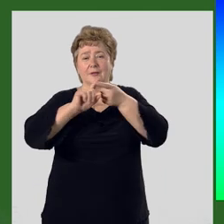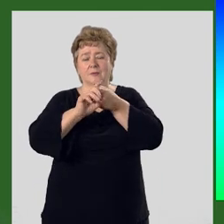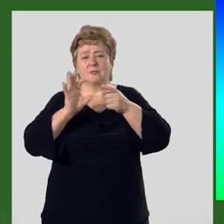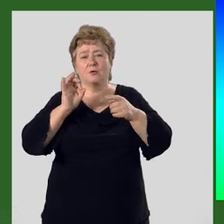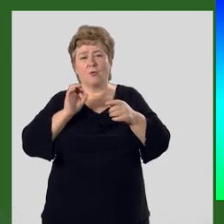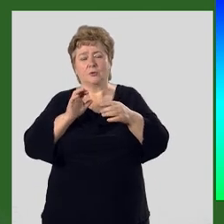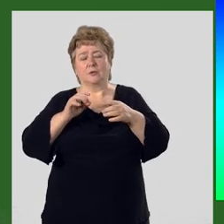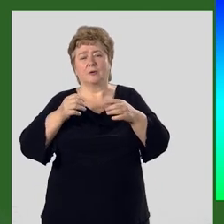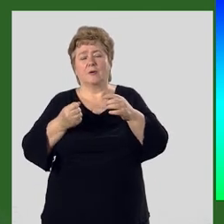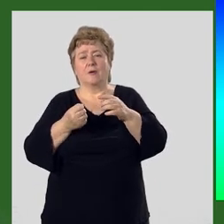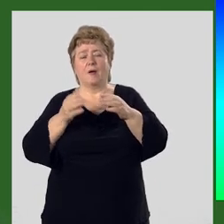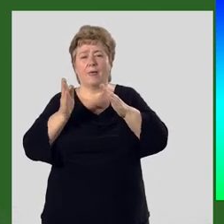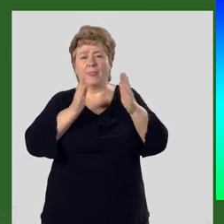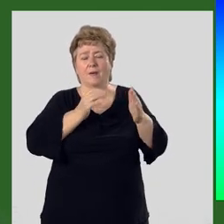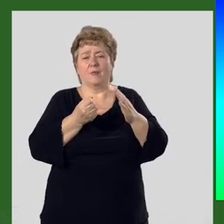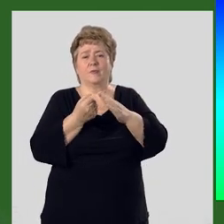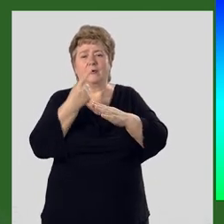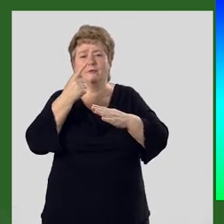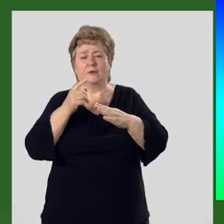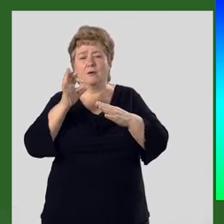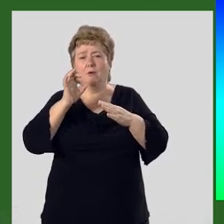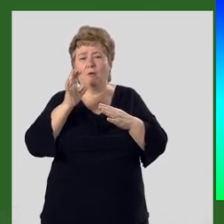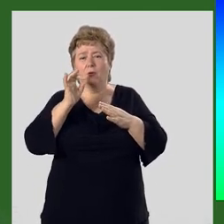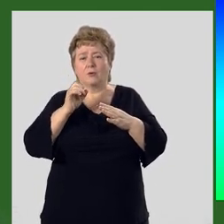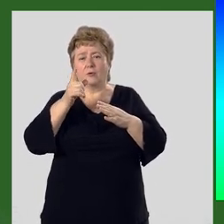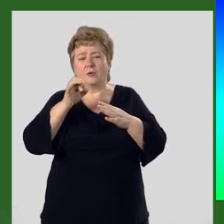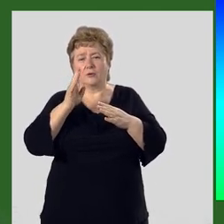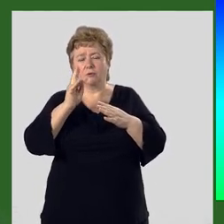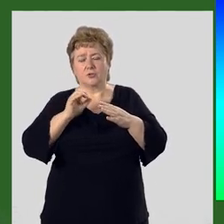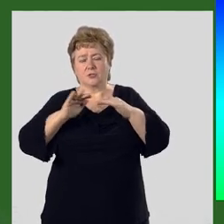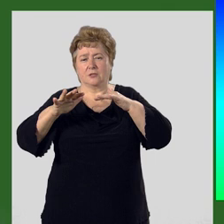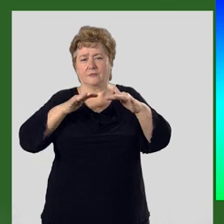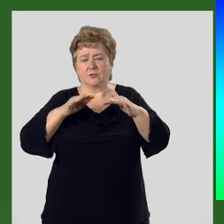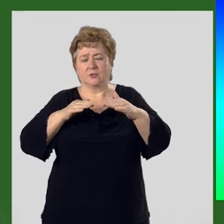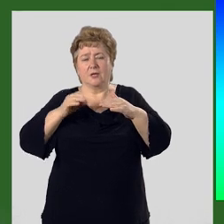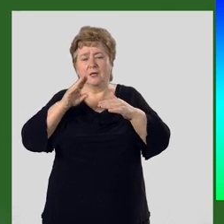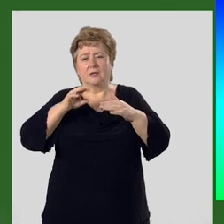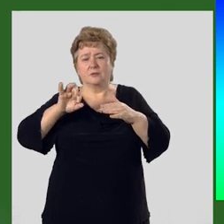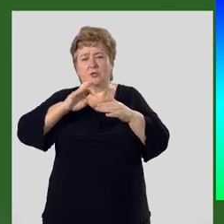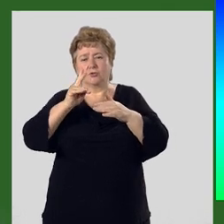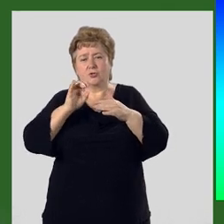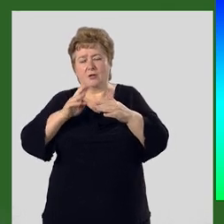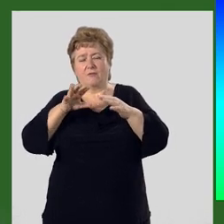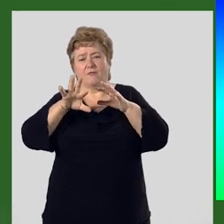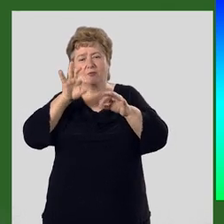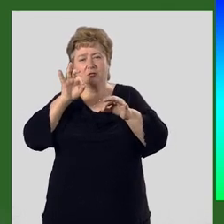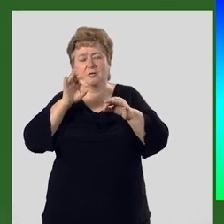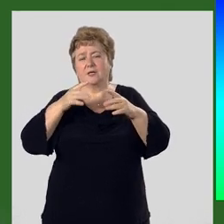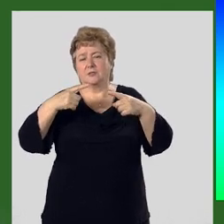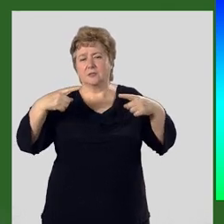зависимости от этапов проявления орогенических движений на Теньшане выделяется